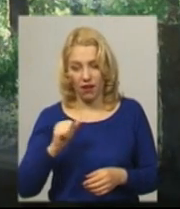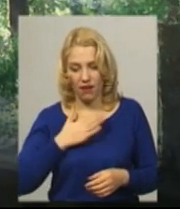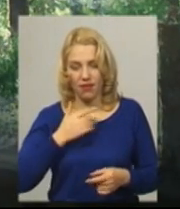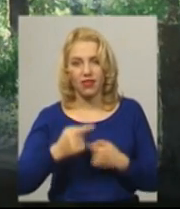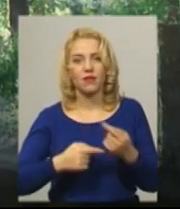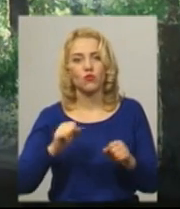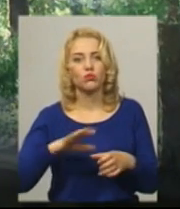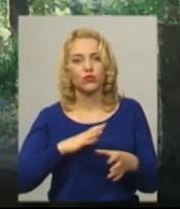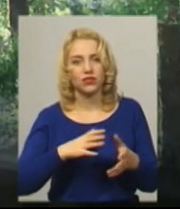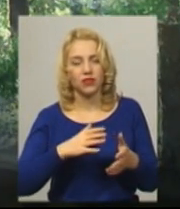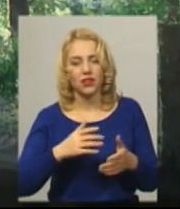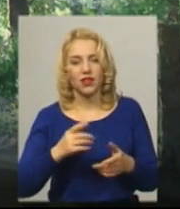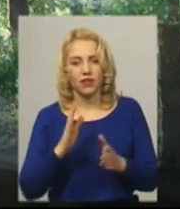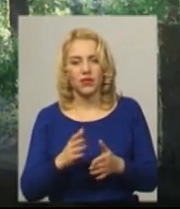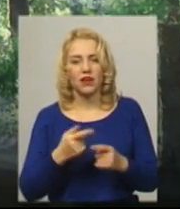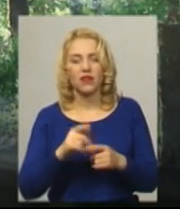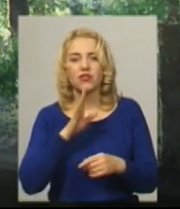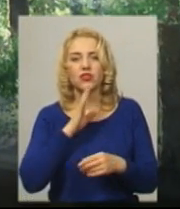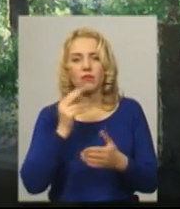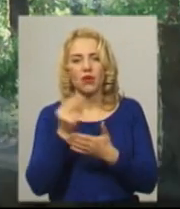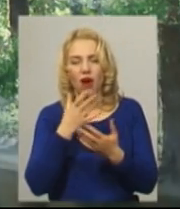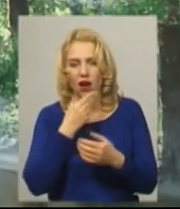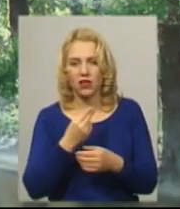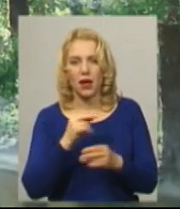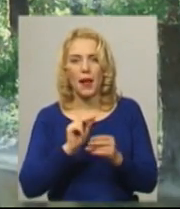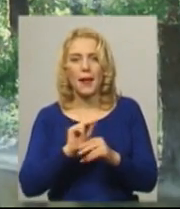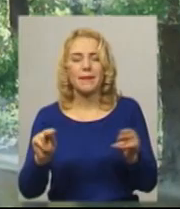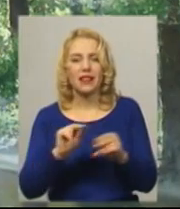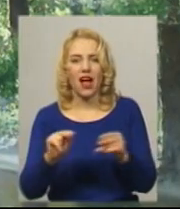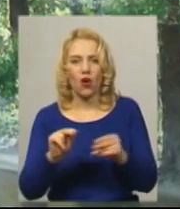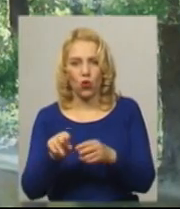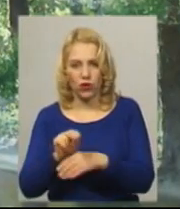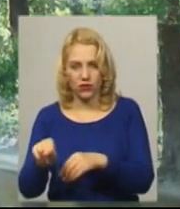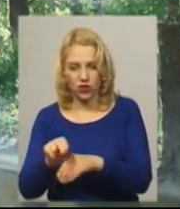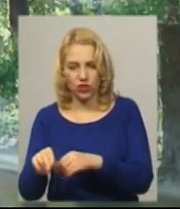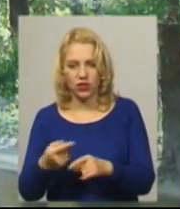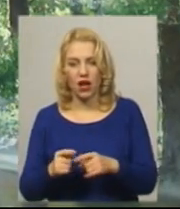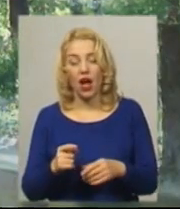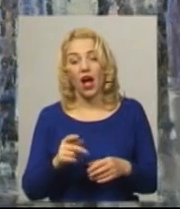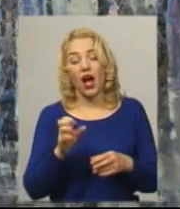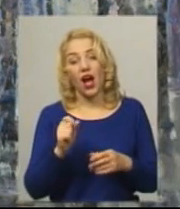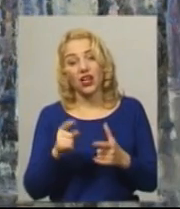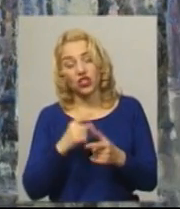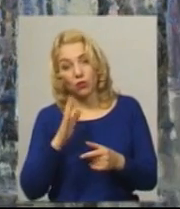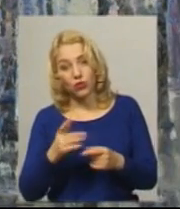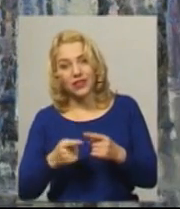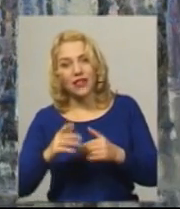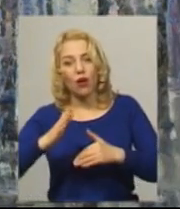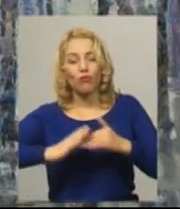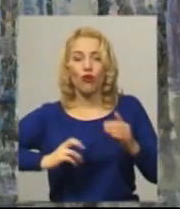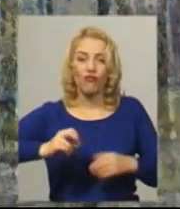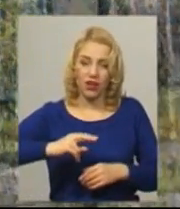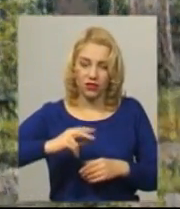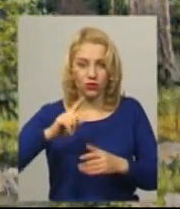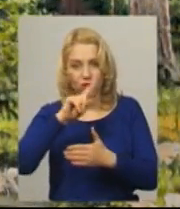добре малює, і воно займається з педагогом у Києві. Наче б то вдало в неї все виходить. Але чи стане це її професією – невідомо. Тетяна Ворожцова, Віктор